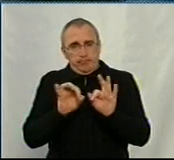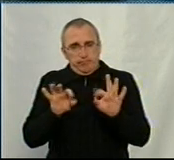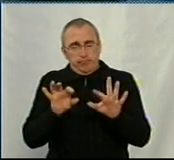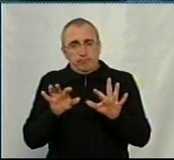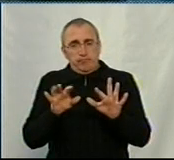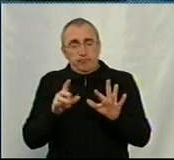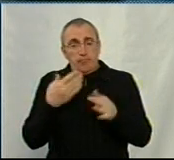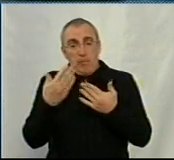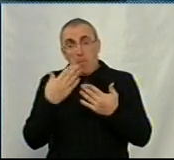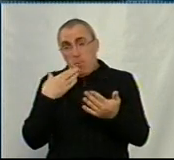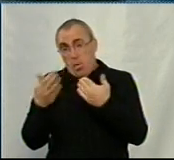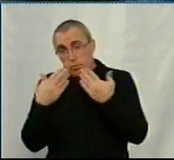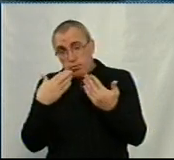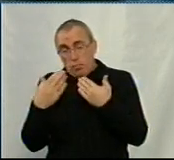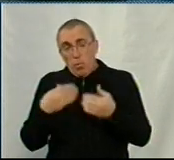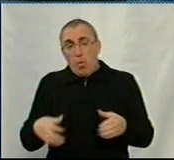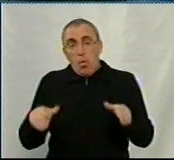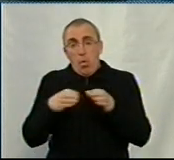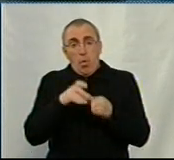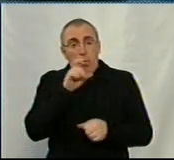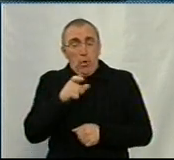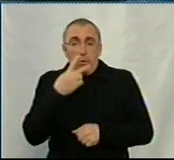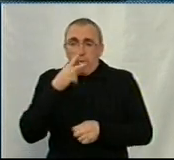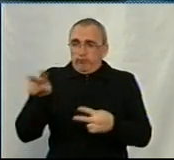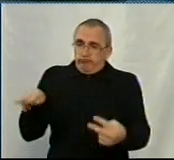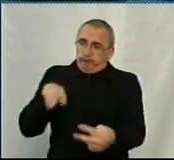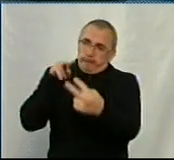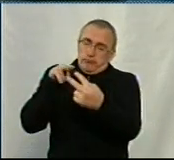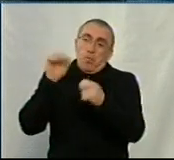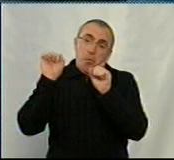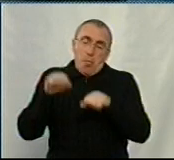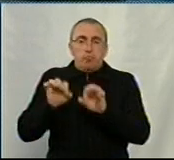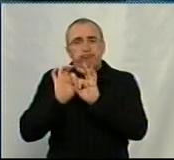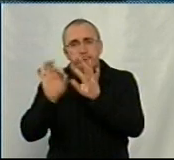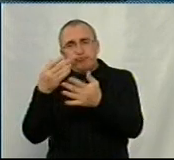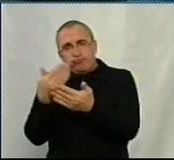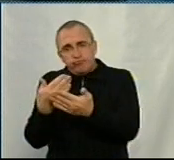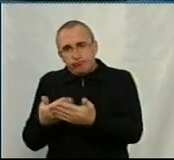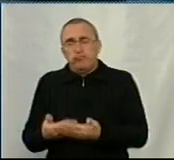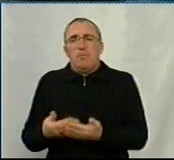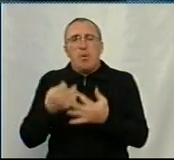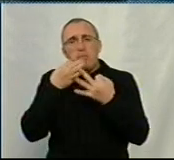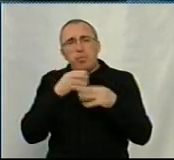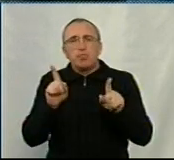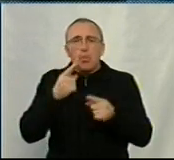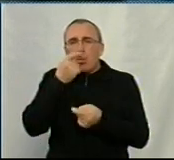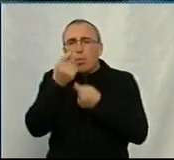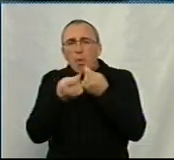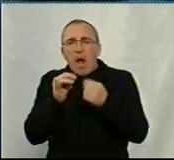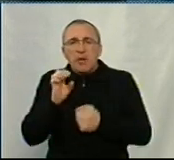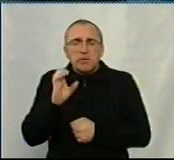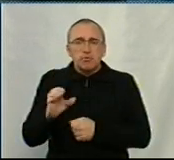Коли ти очно спілкуєшся з групою людей, дивишся їм в очі і можеш пояснити будь-які нюанси